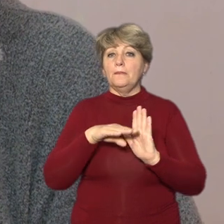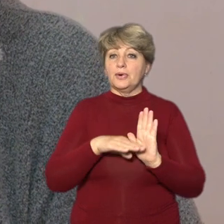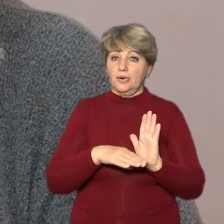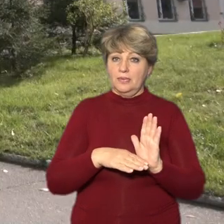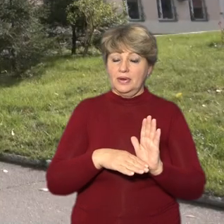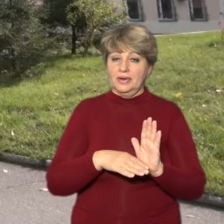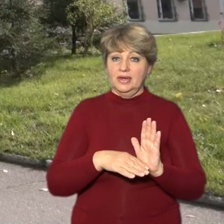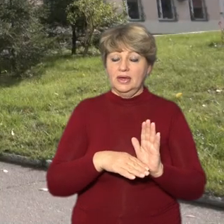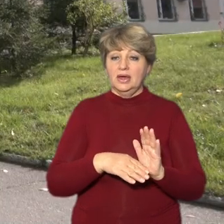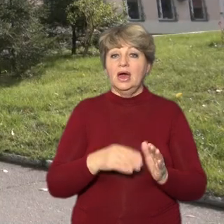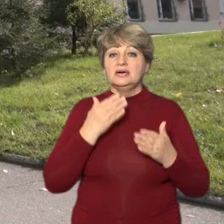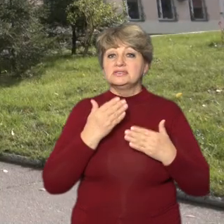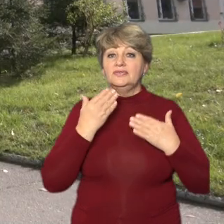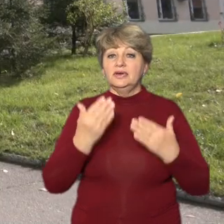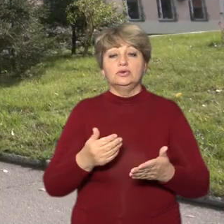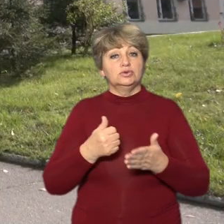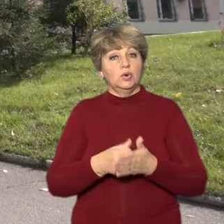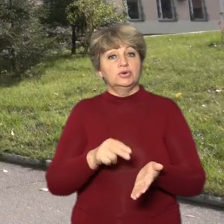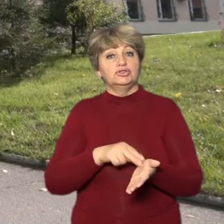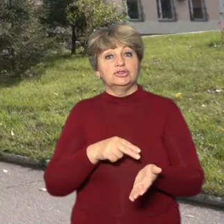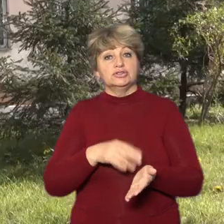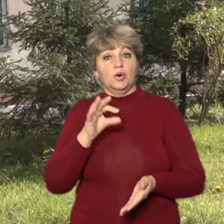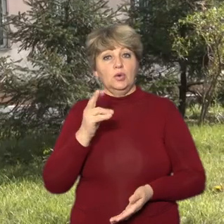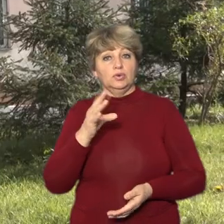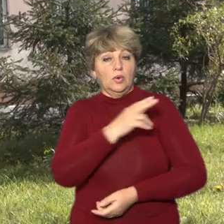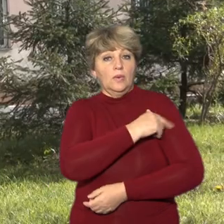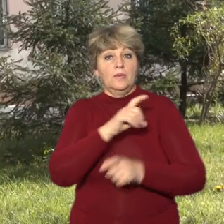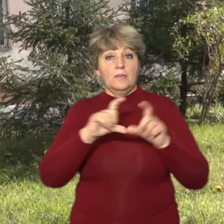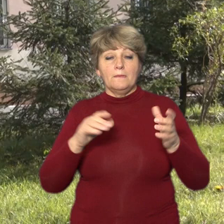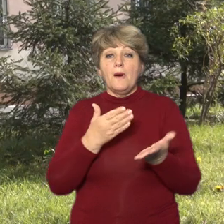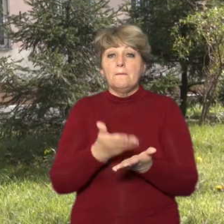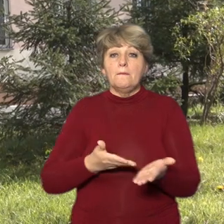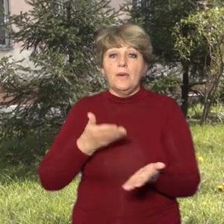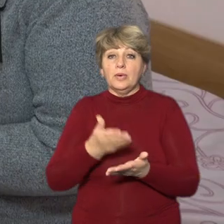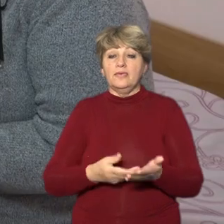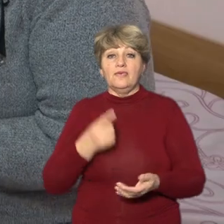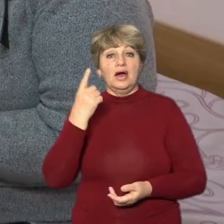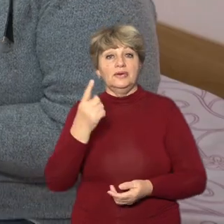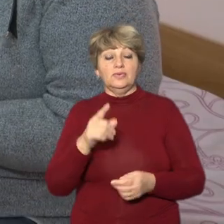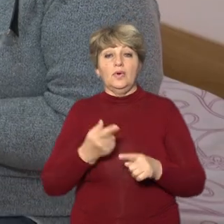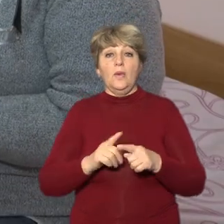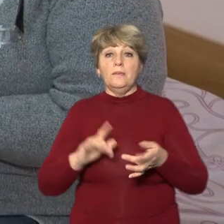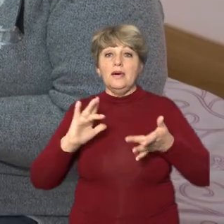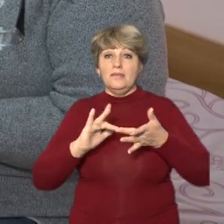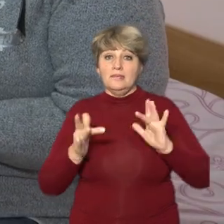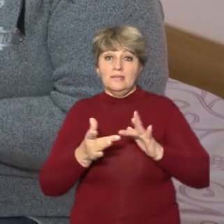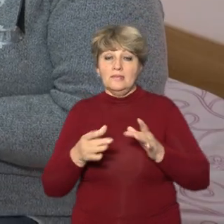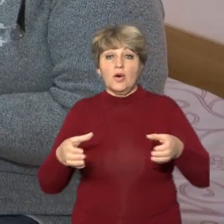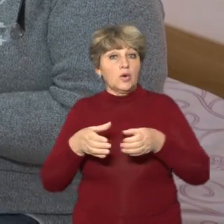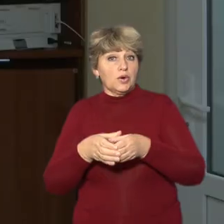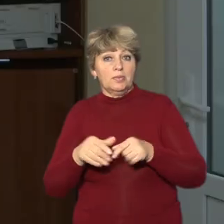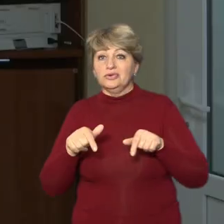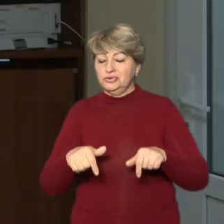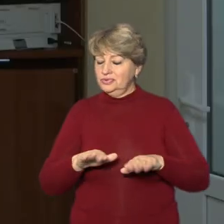гарантій. Звернутися до черкаського онкодиспансеру порекомендували пацієнти в одній з груп у соцмережах, каже жінка. Тут не